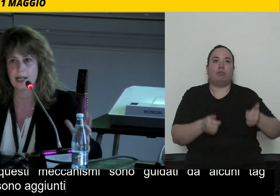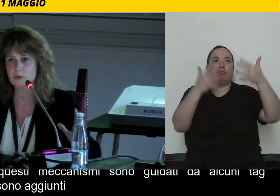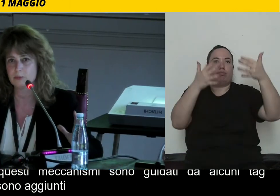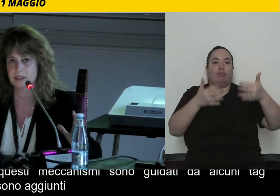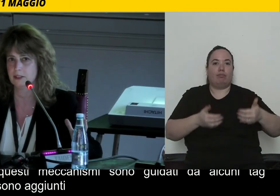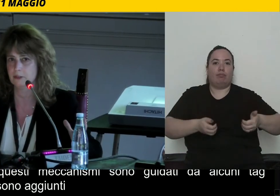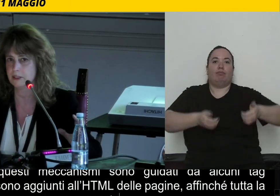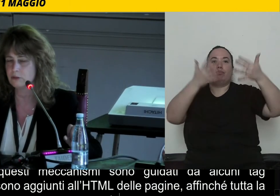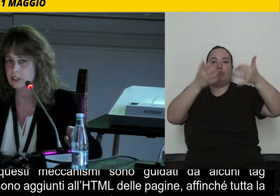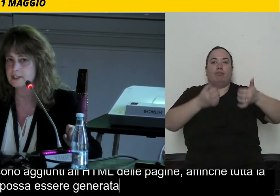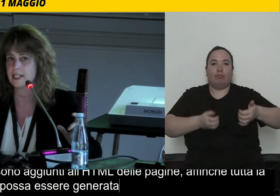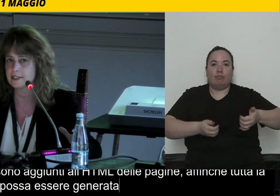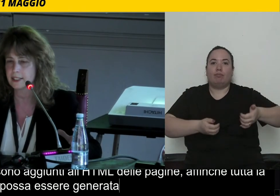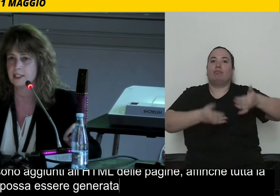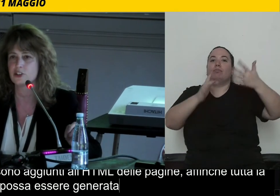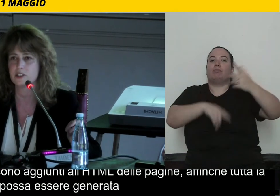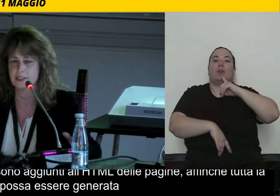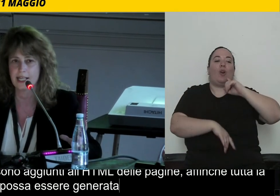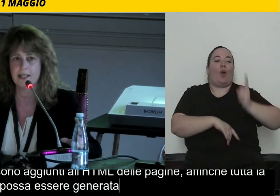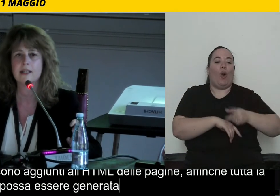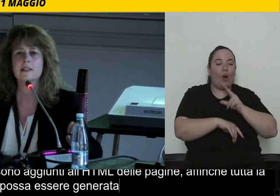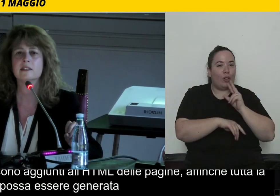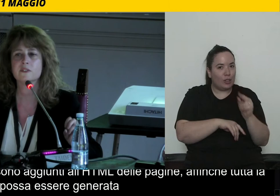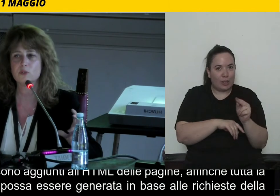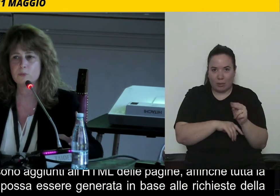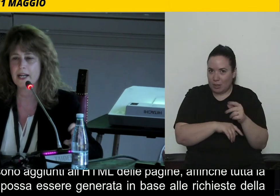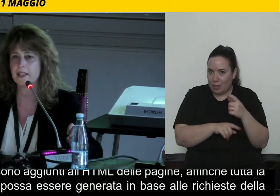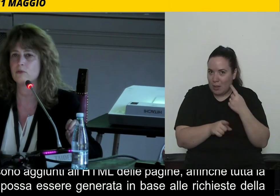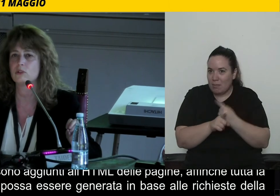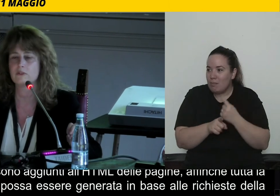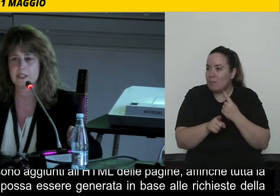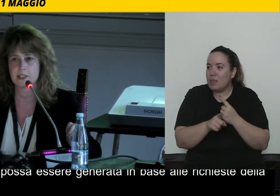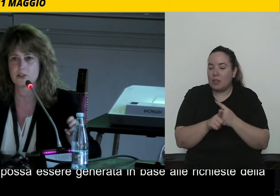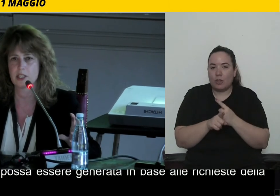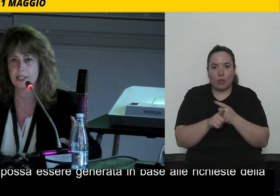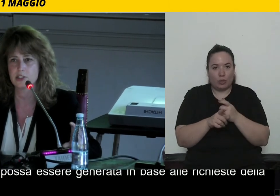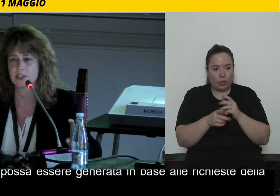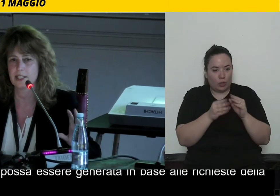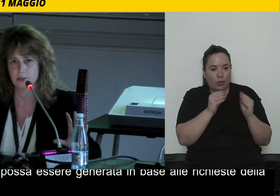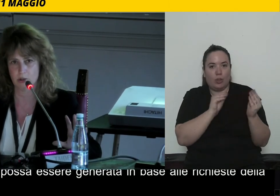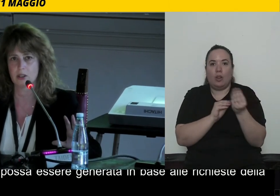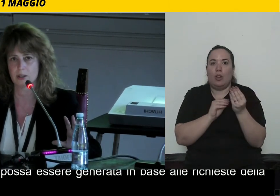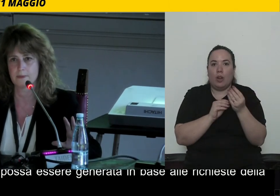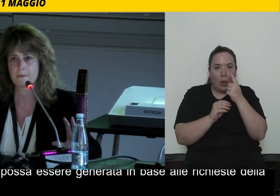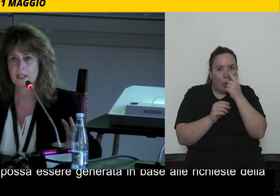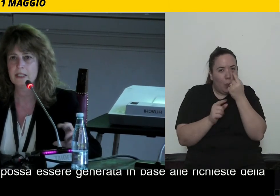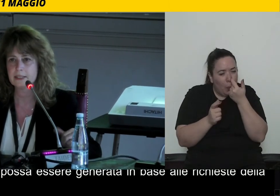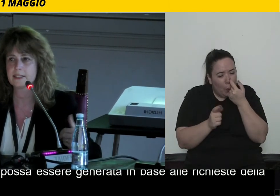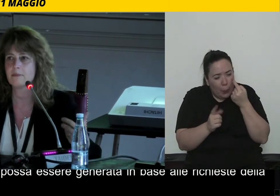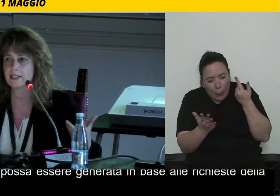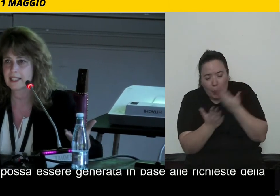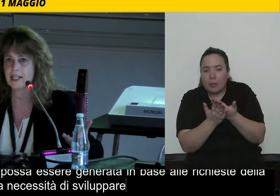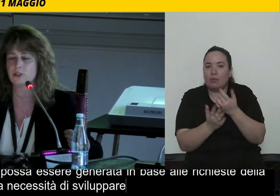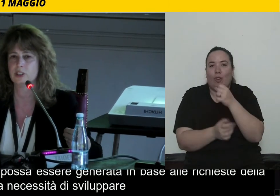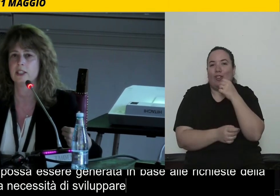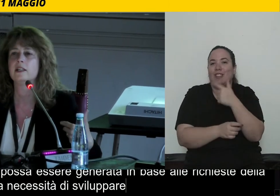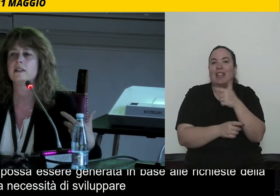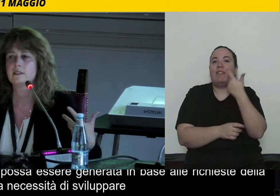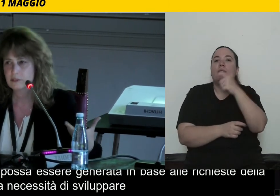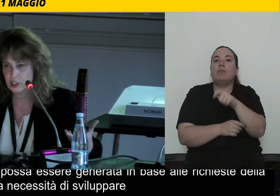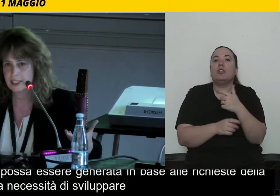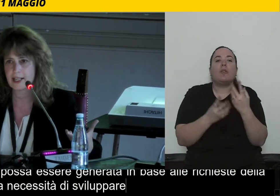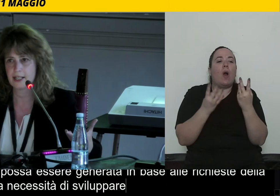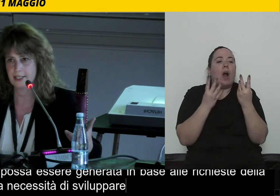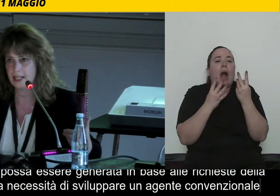'utente, automaticamente, quindi senza la necessità di sviluppare un conversational agent ad hoc. Il sistema è in grado di